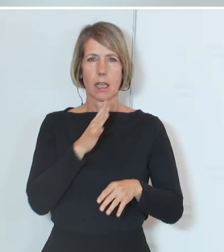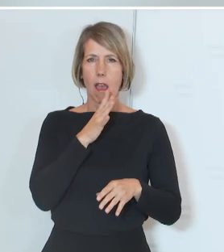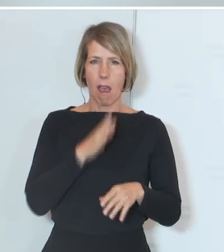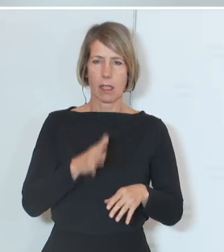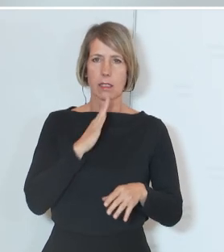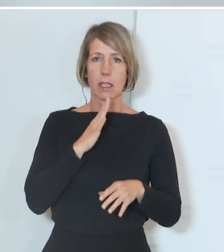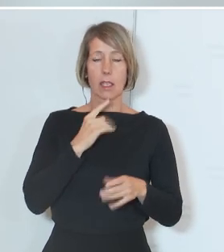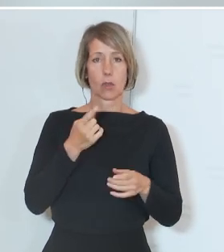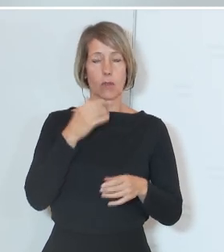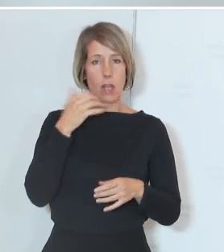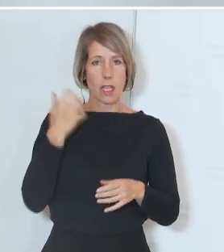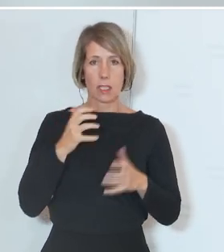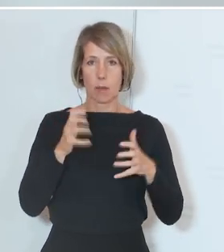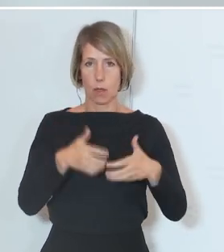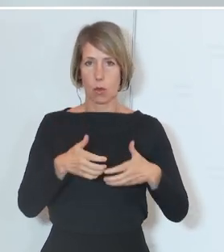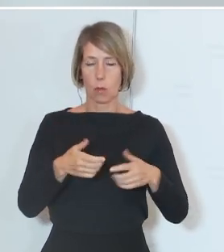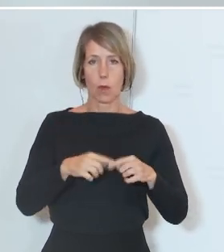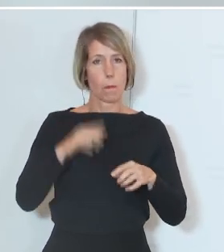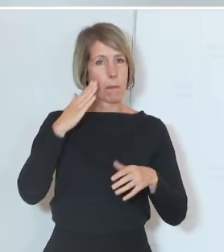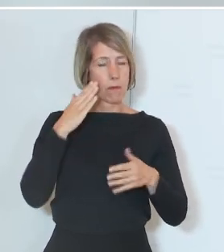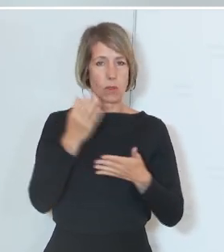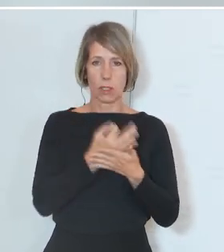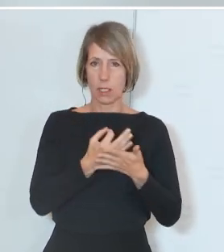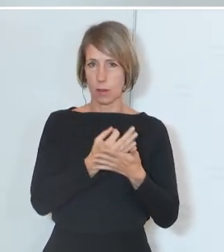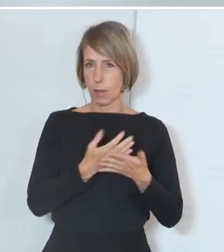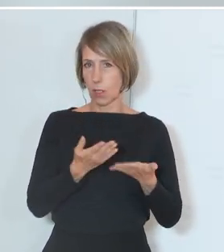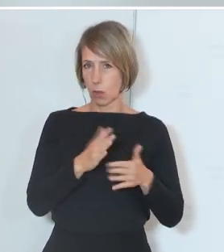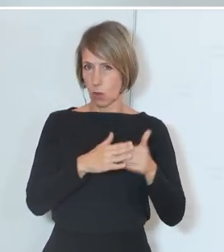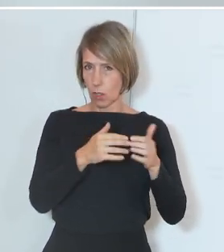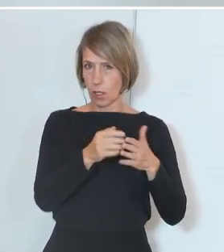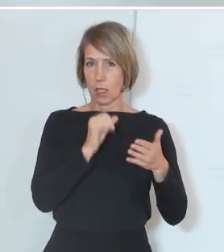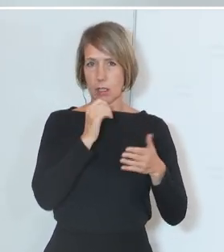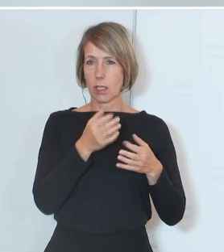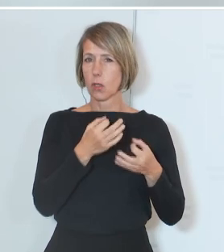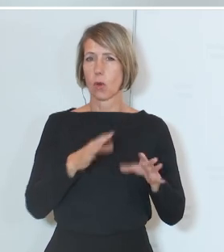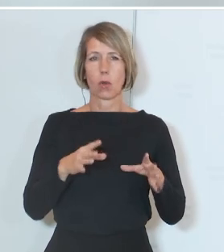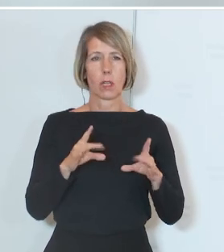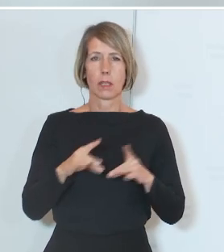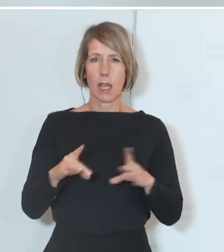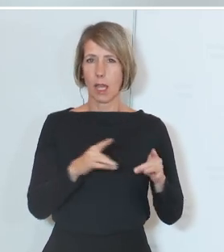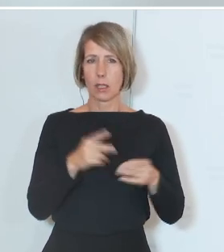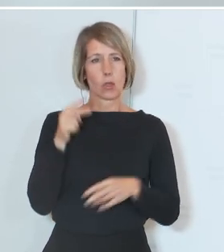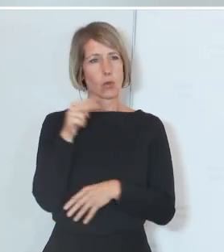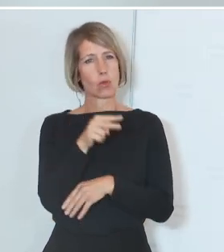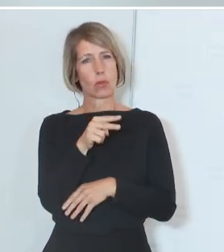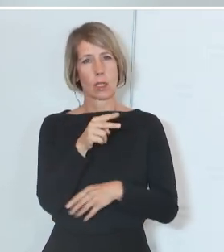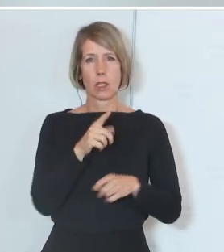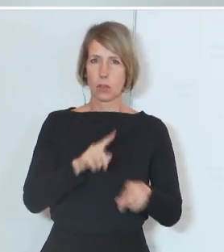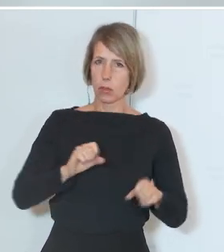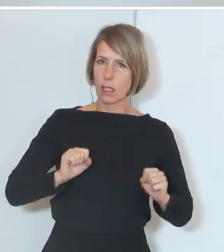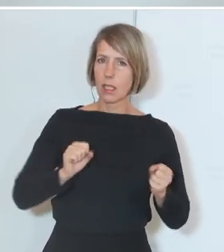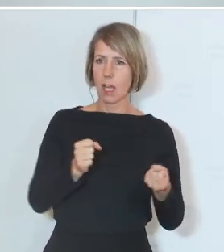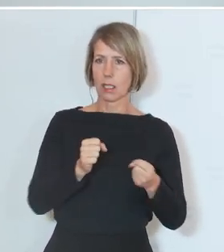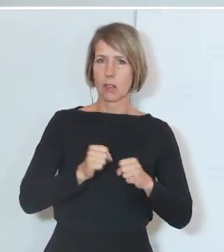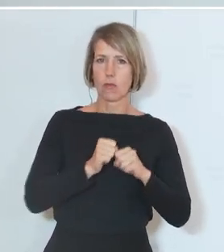Und es geht auch um die Bewusstseinsbildung nicht datenlos zuzusehen und zu handeln und Antisemitismus aktiv zu bekämpfen,